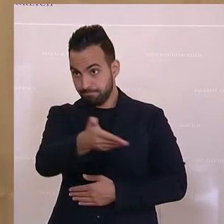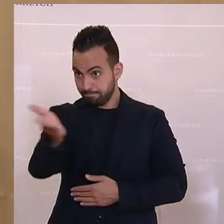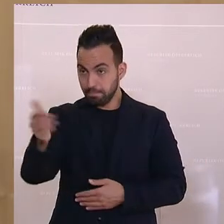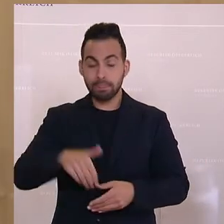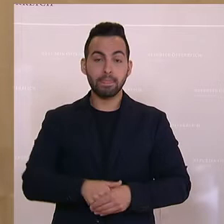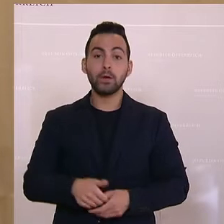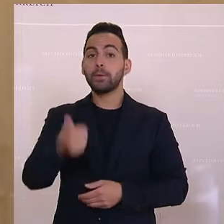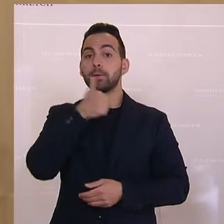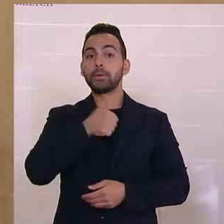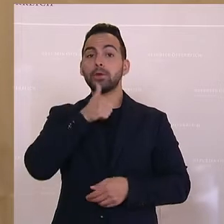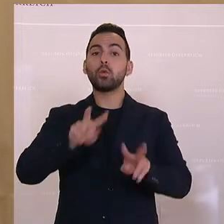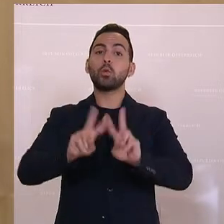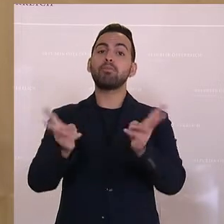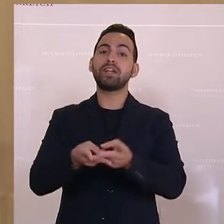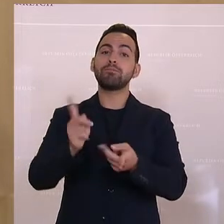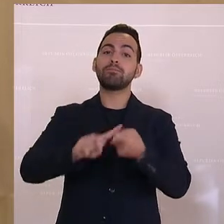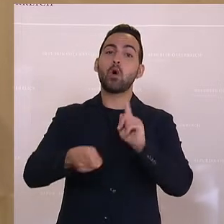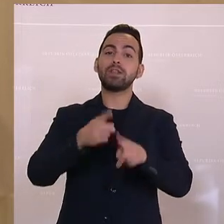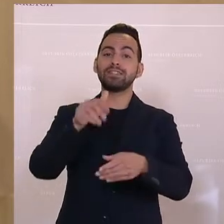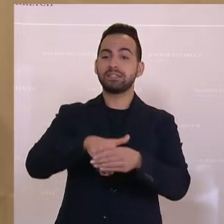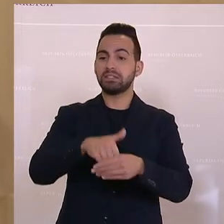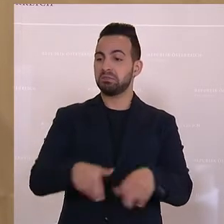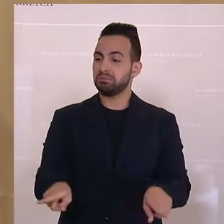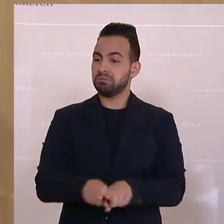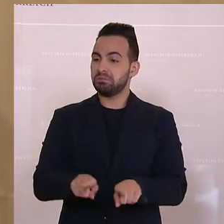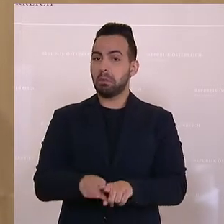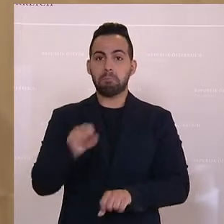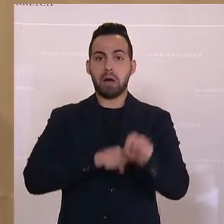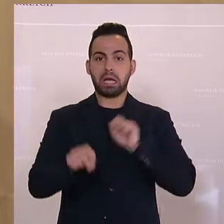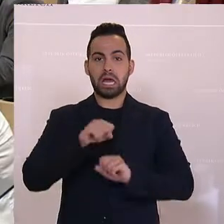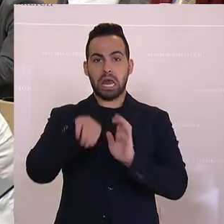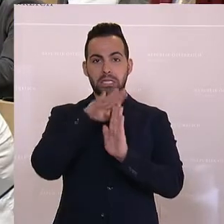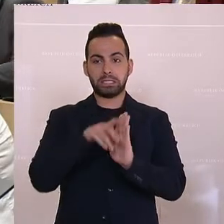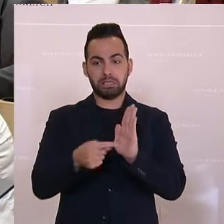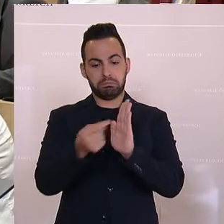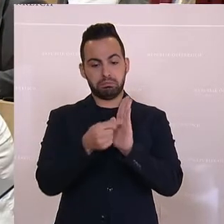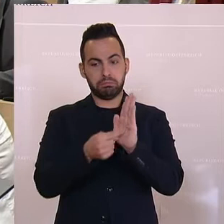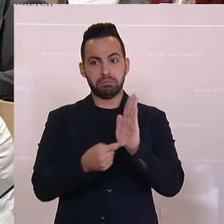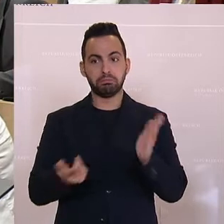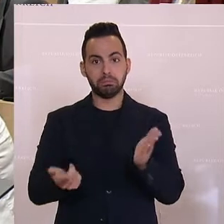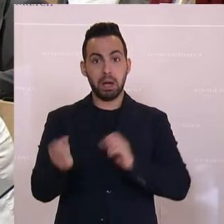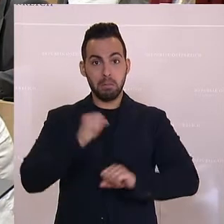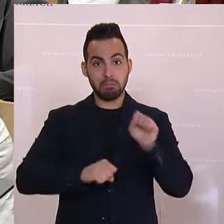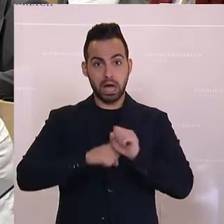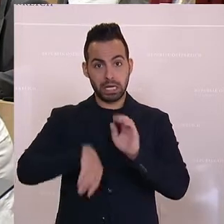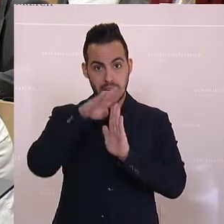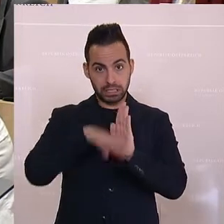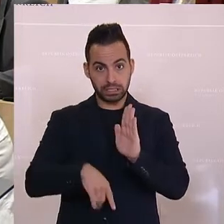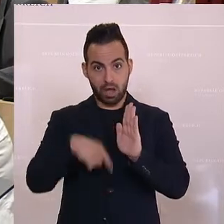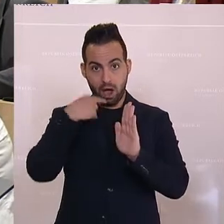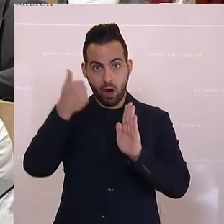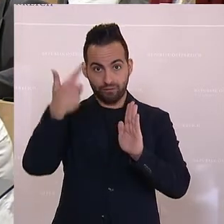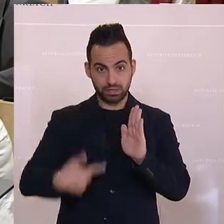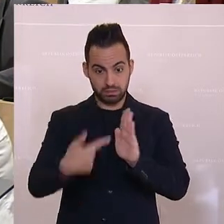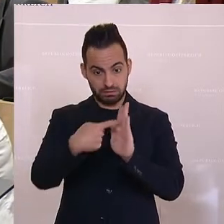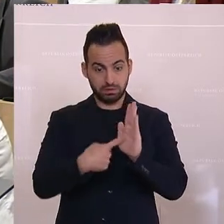die grüne Umweltpolitik ist nur mehr eine Mängelliste. Und wenn man die Mängelliste aufzählen will, dann kann ich nur